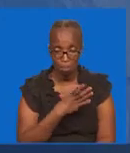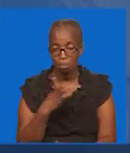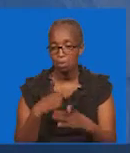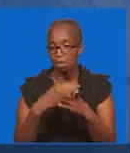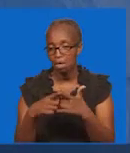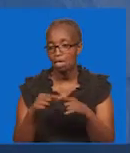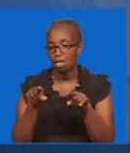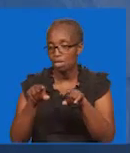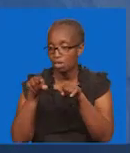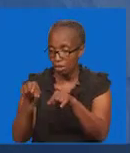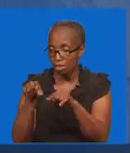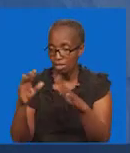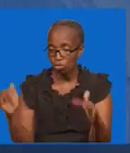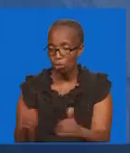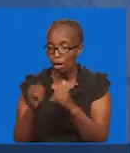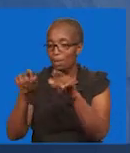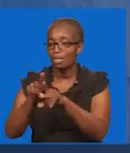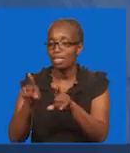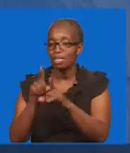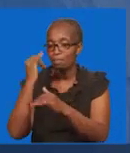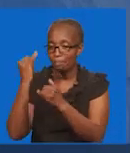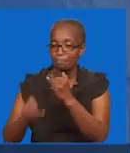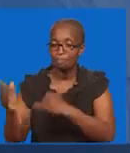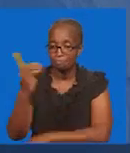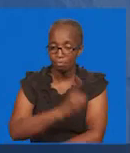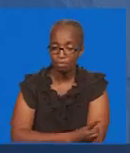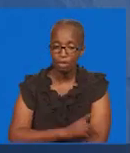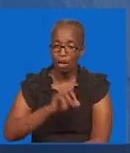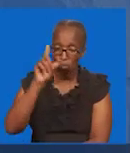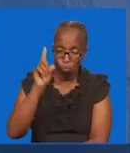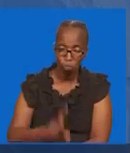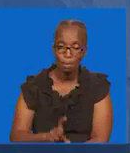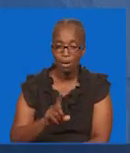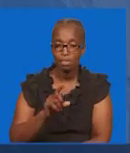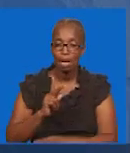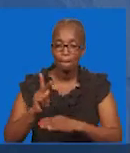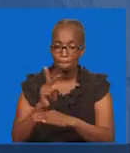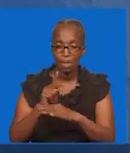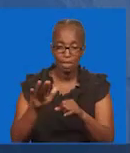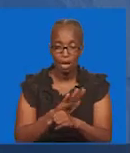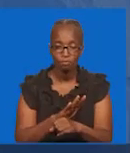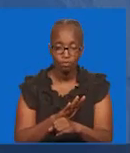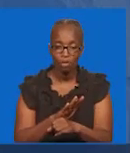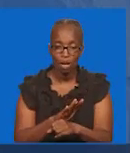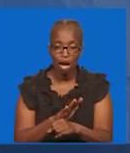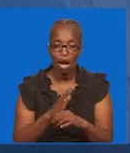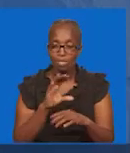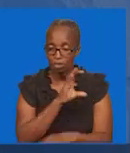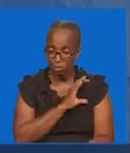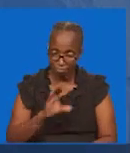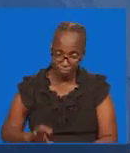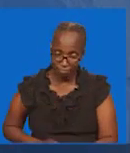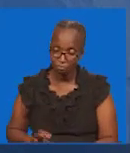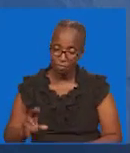mungu Hivyo ndivyo itakavyo kuata Wakatu wa misho Tupate taadhari kama wa kristo Kama wachungaji tupate